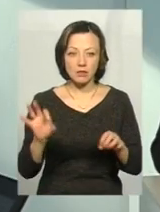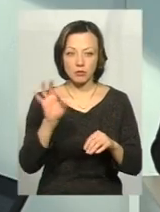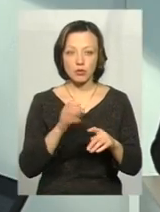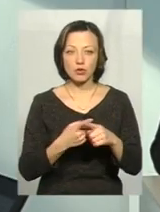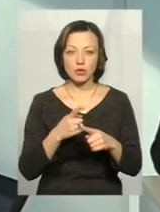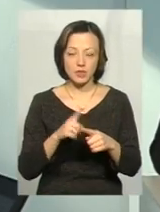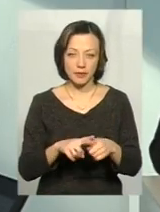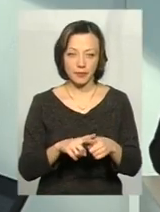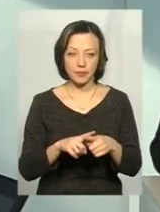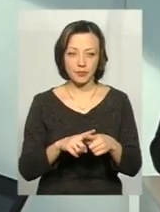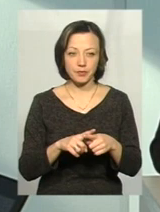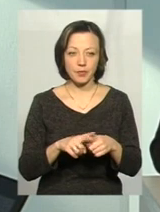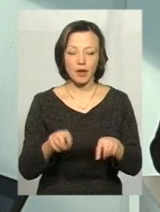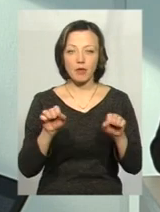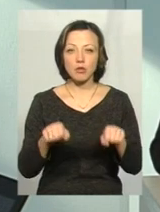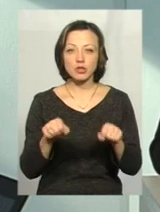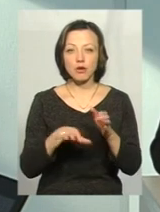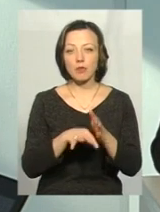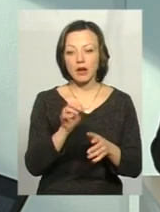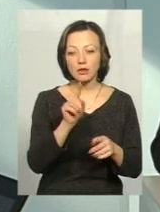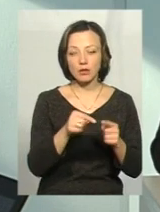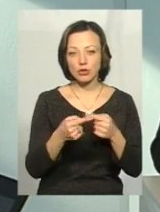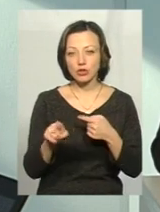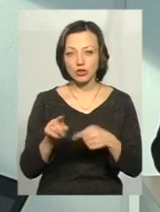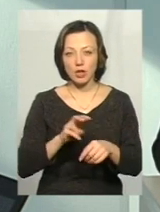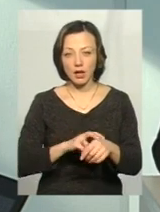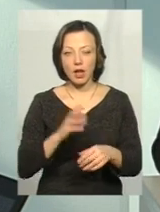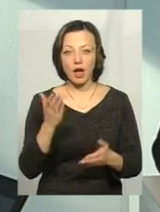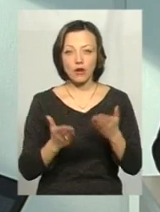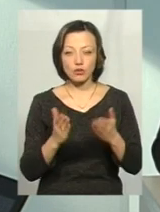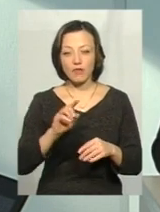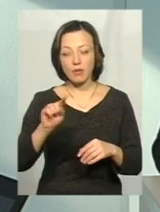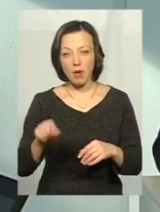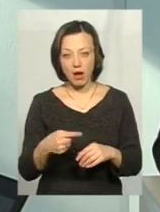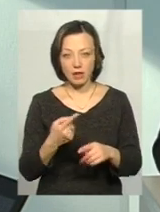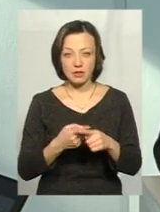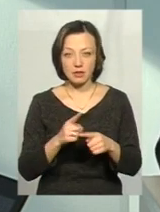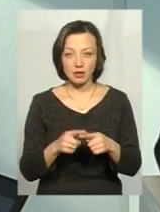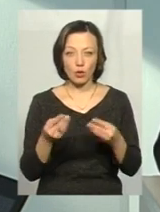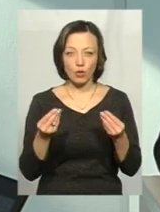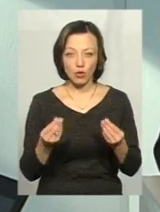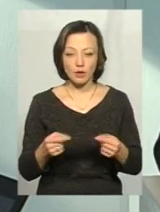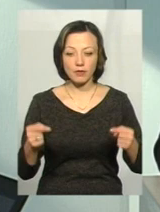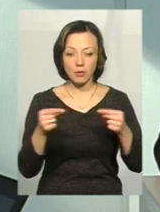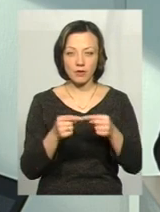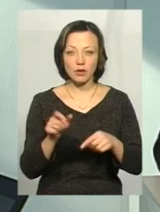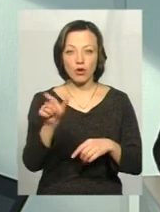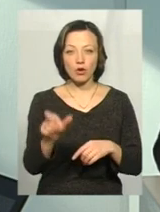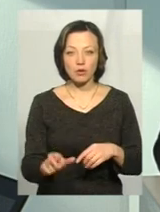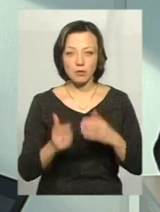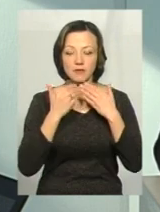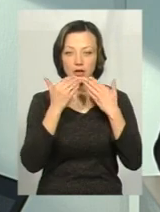можливості обрання того чи іншого лікаря. Якщо будуть вимагати дані кошти, то відповідно особа